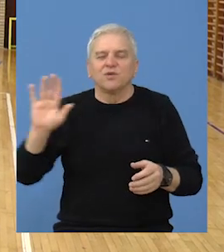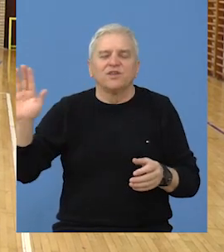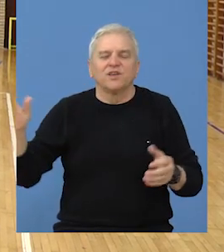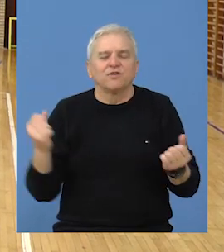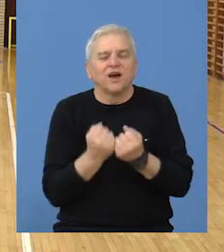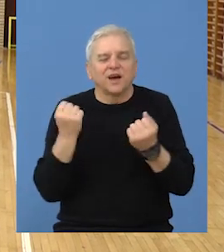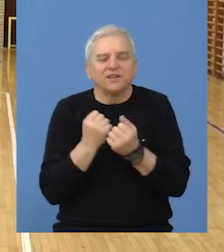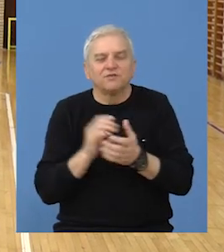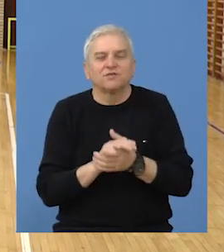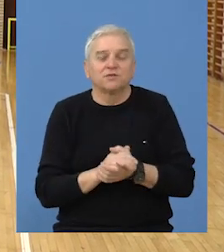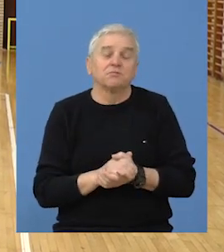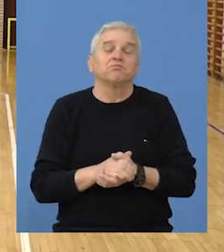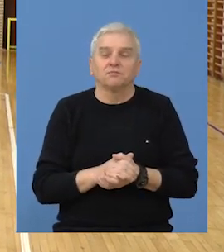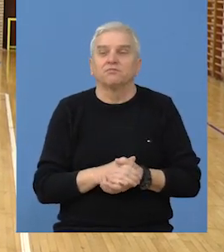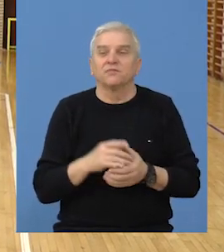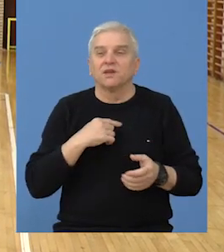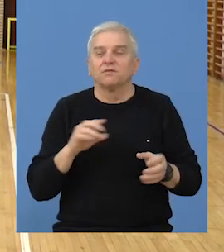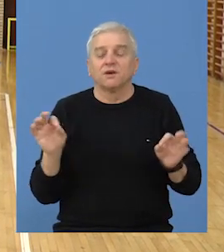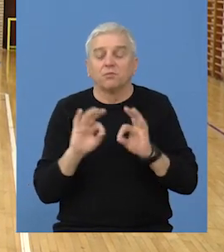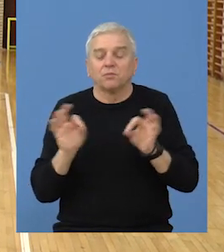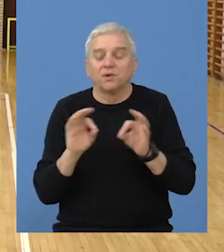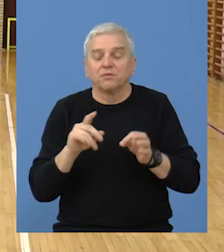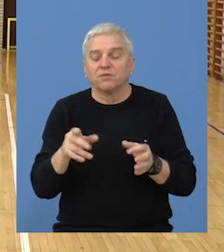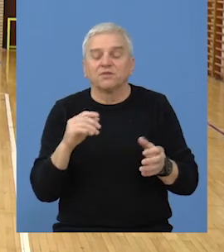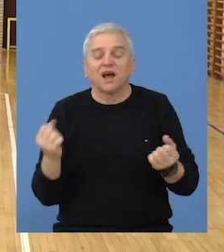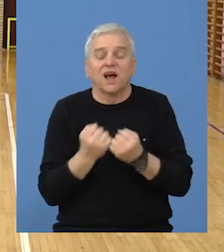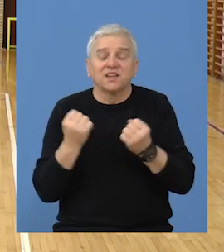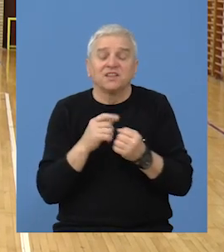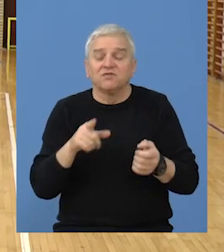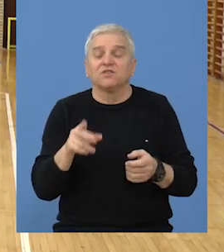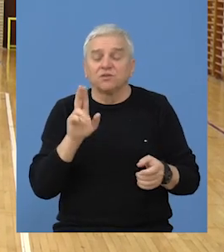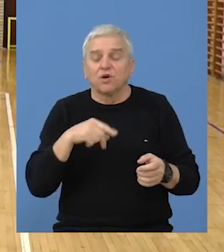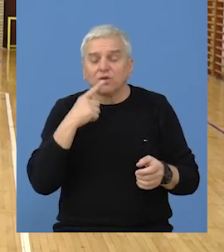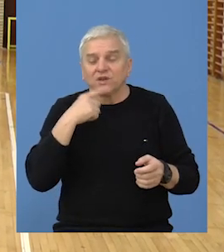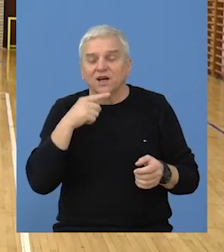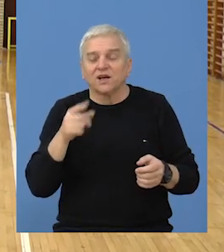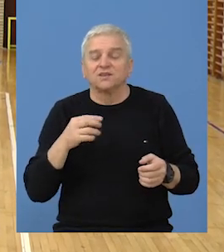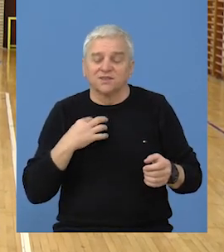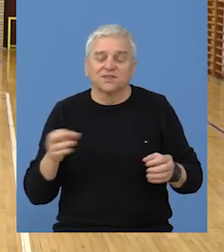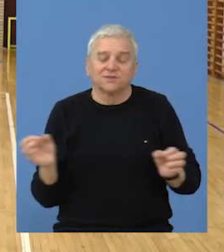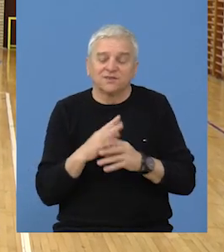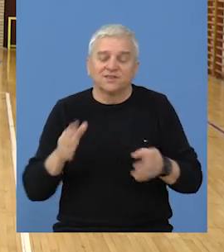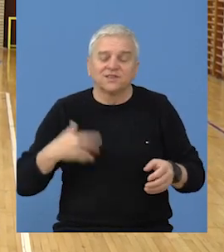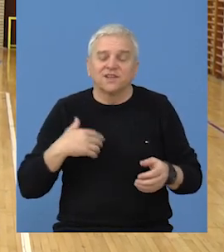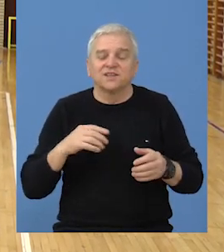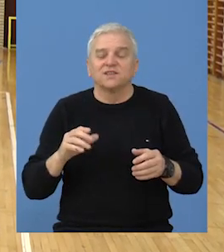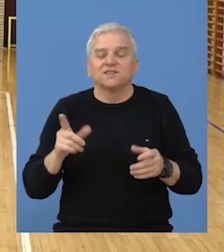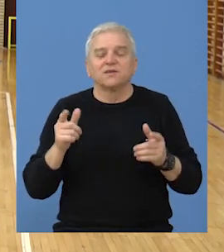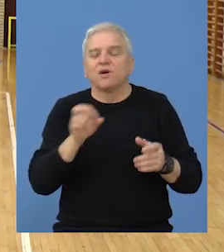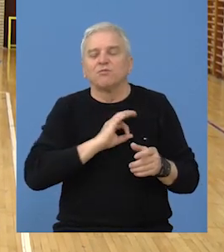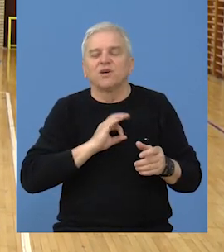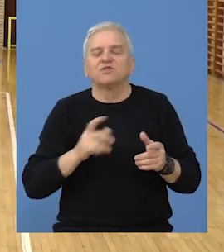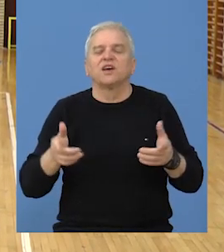ostanim ekipama kojima je svoje takmičenske aktivnosti, tako da teku jednostavno pripreme i određene aktivnosti, mogu reći samo da